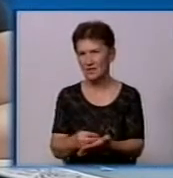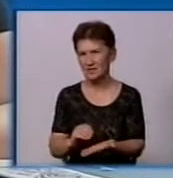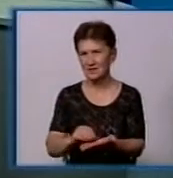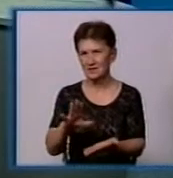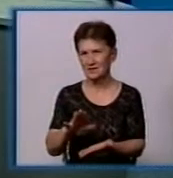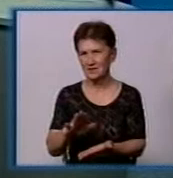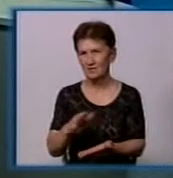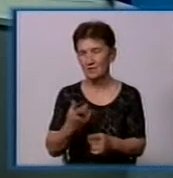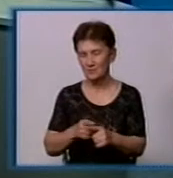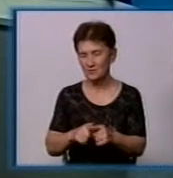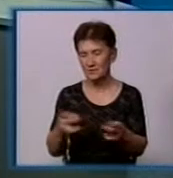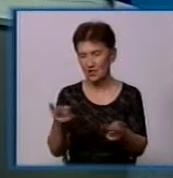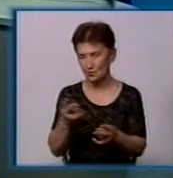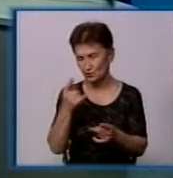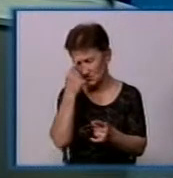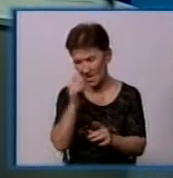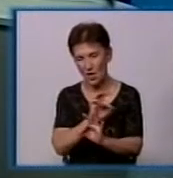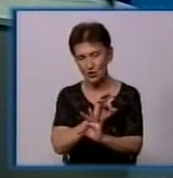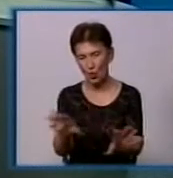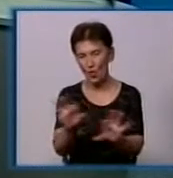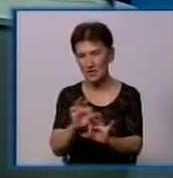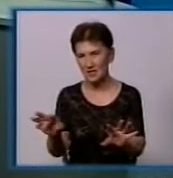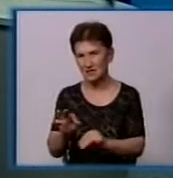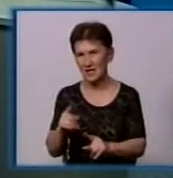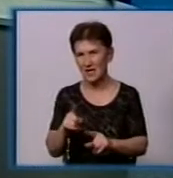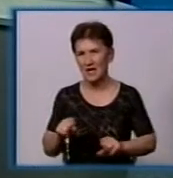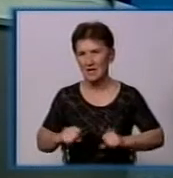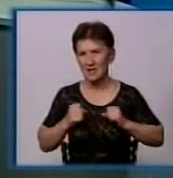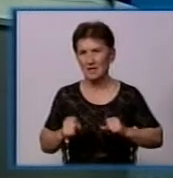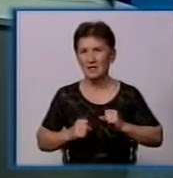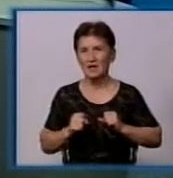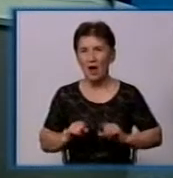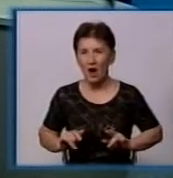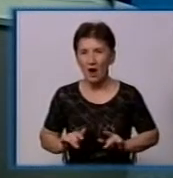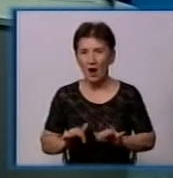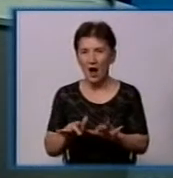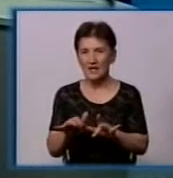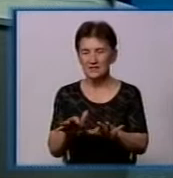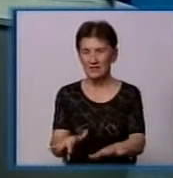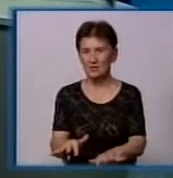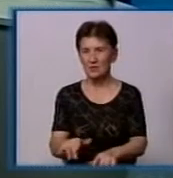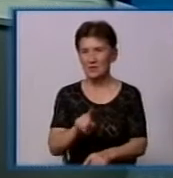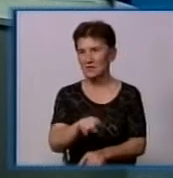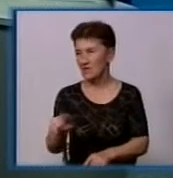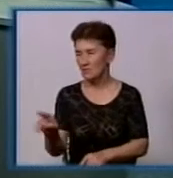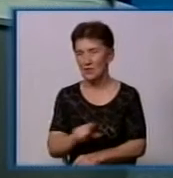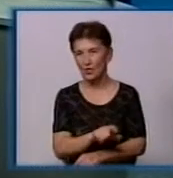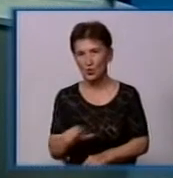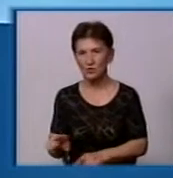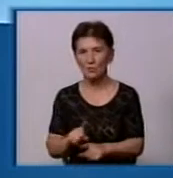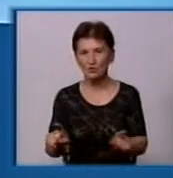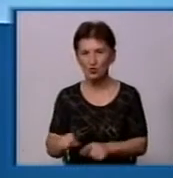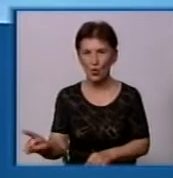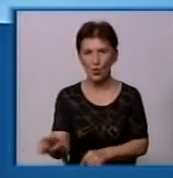площадок. Це треба доносити. І ми пітаємся соціальними акціями, якими-то мероприятиями доносити людям, що то, що